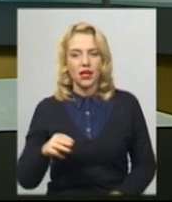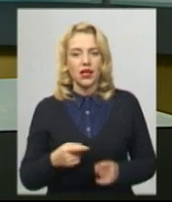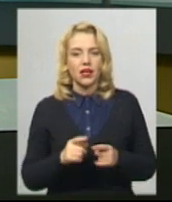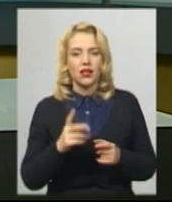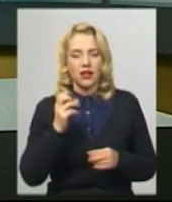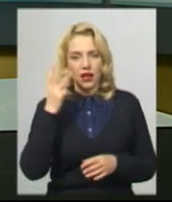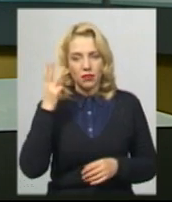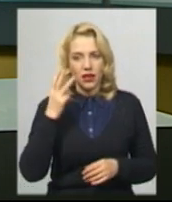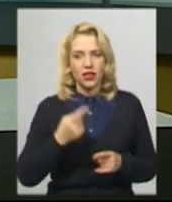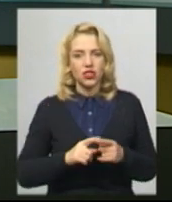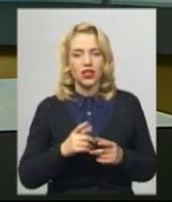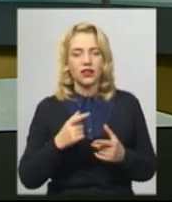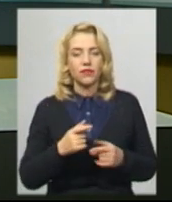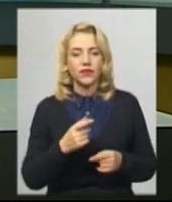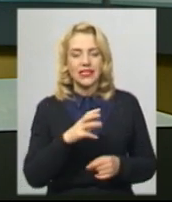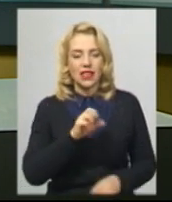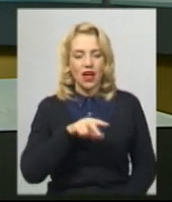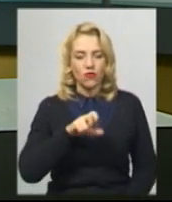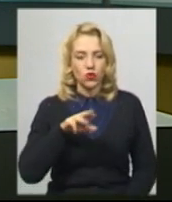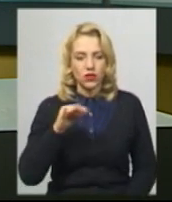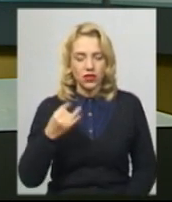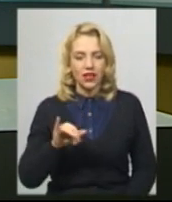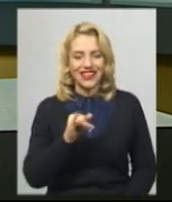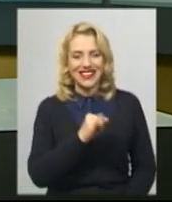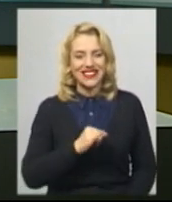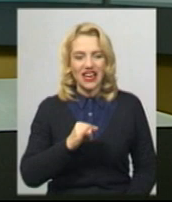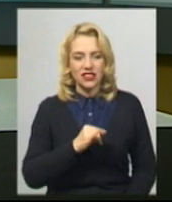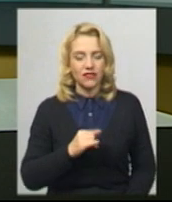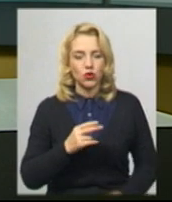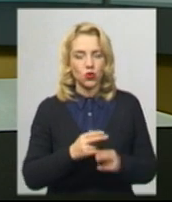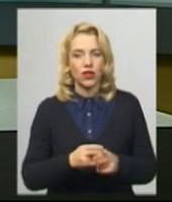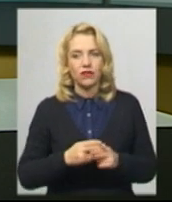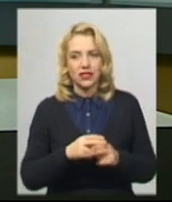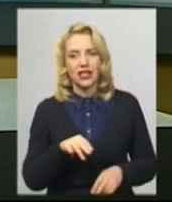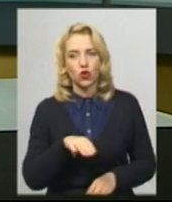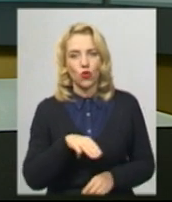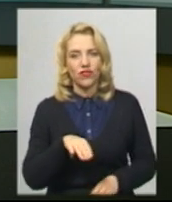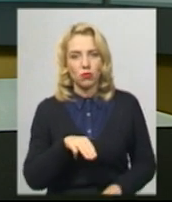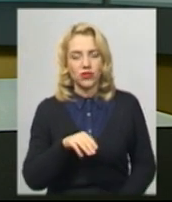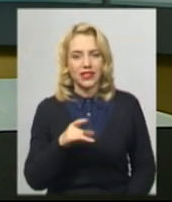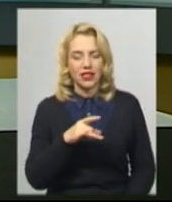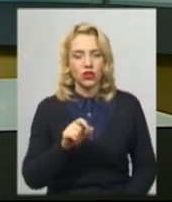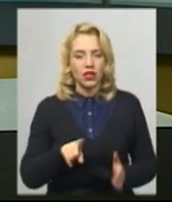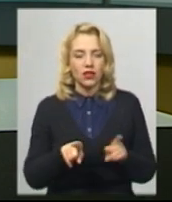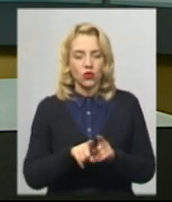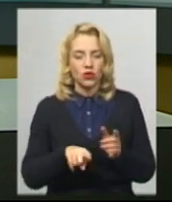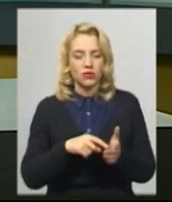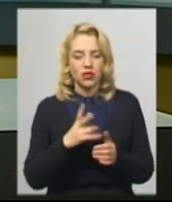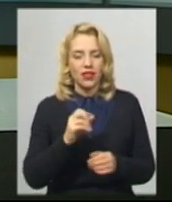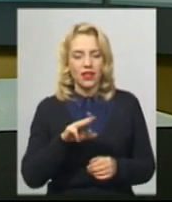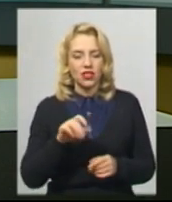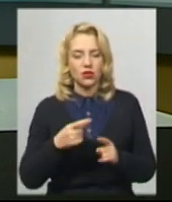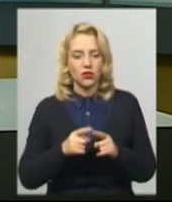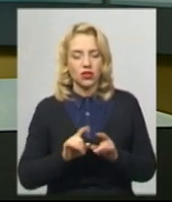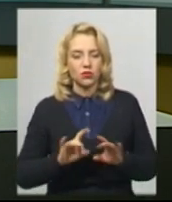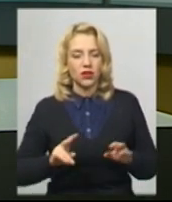громади. А саме Славутського, Ізяславського, Дунаєвецького та Теофіпольського, а також міста Нетішин. Про це розповів директор